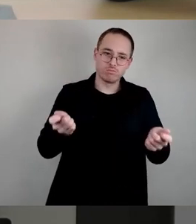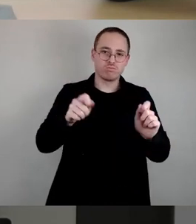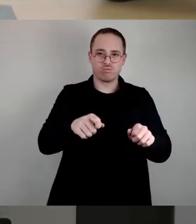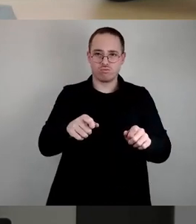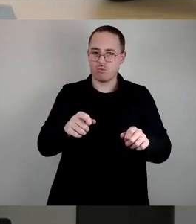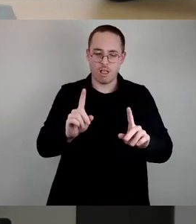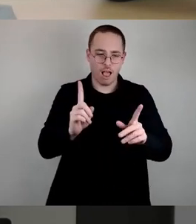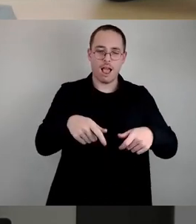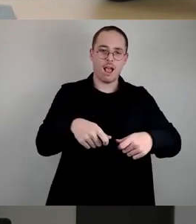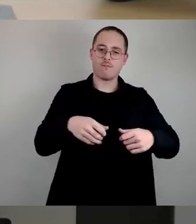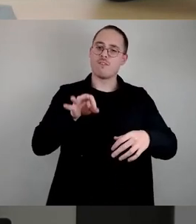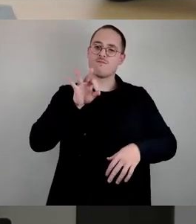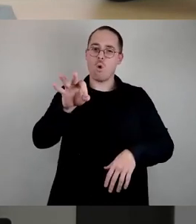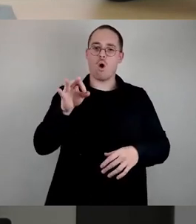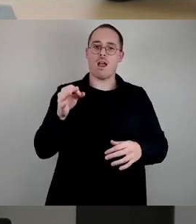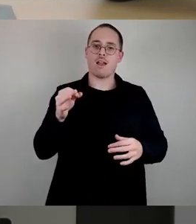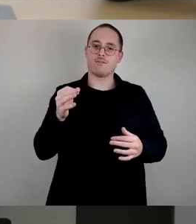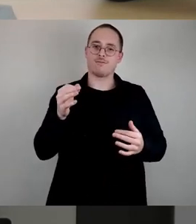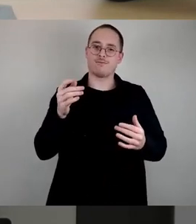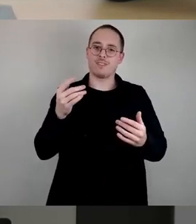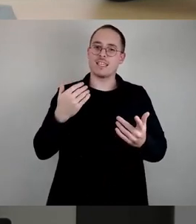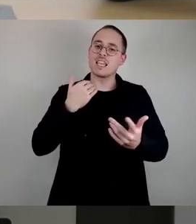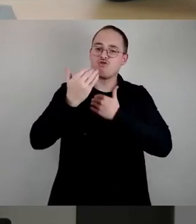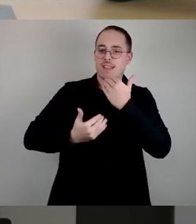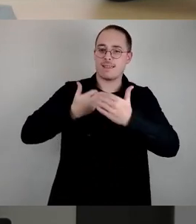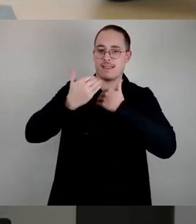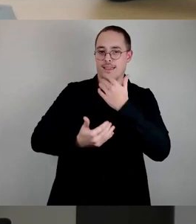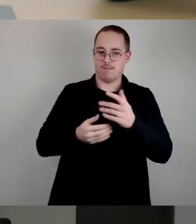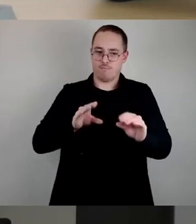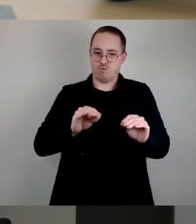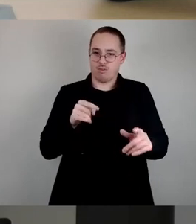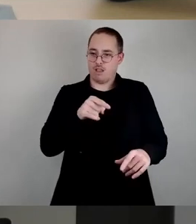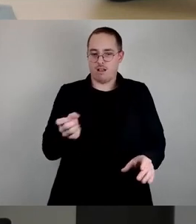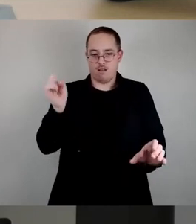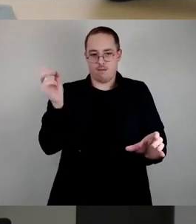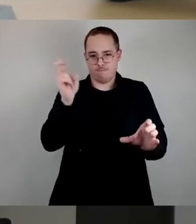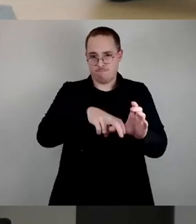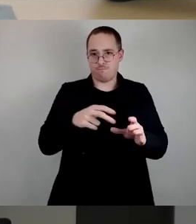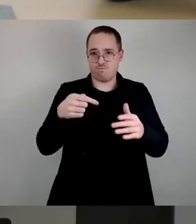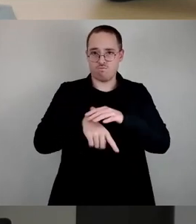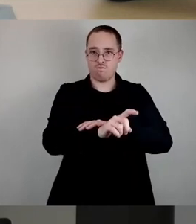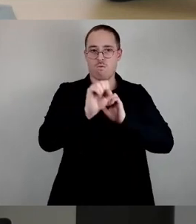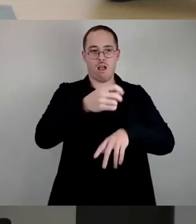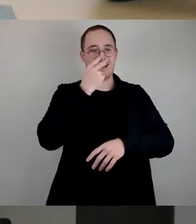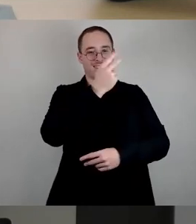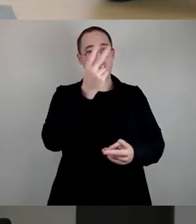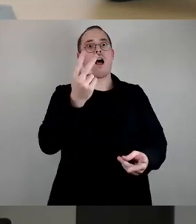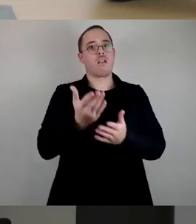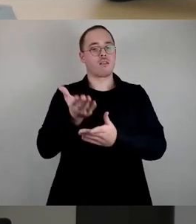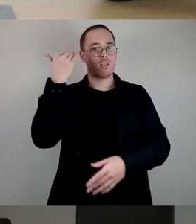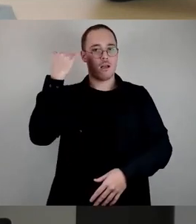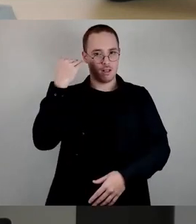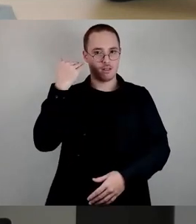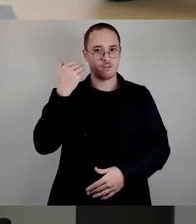Allein eine durchgreifende Lösung fehlt bis heute und zum historischen Jubiläum, 80 Jahre Kriegsende am 8. Mai 2025, wird